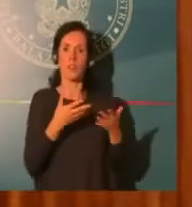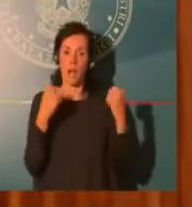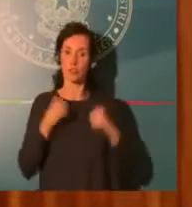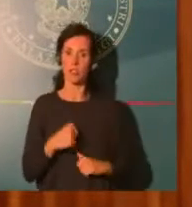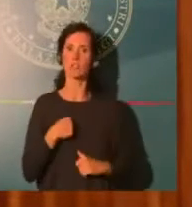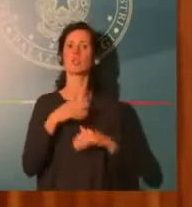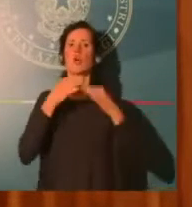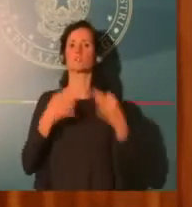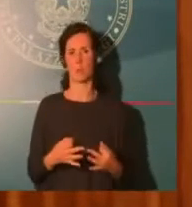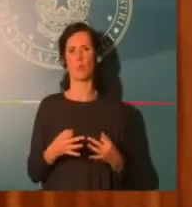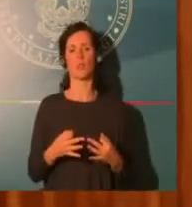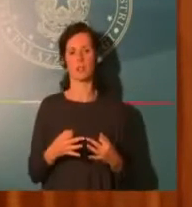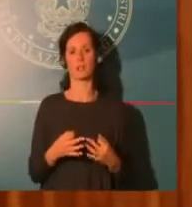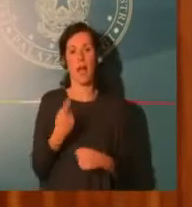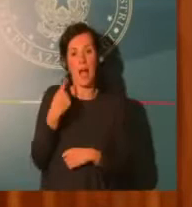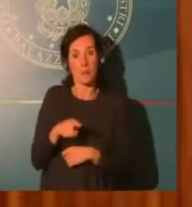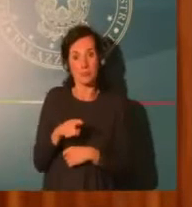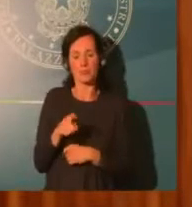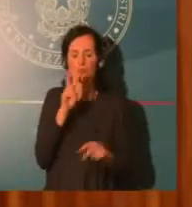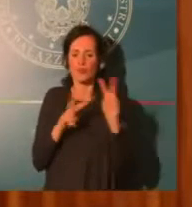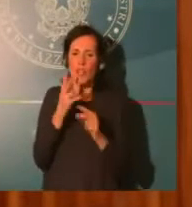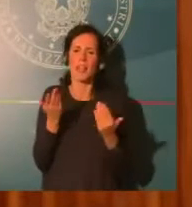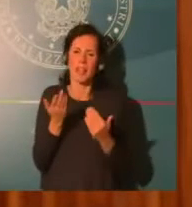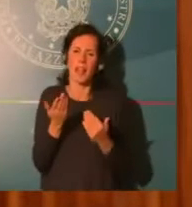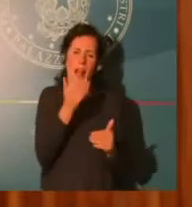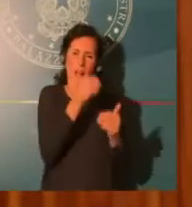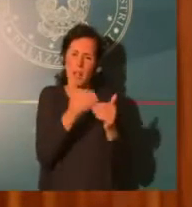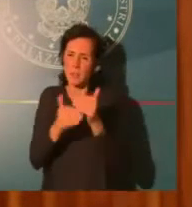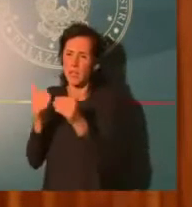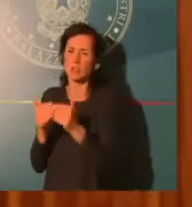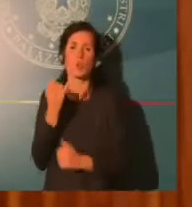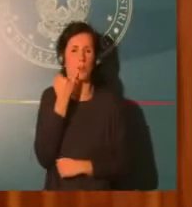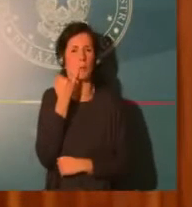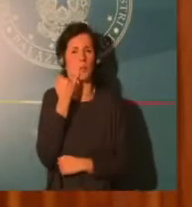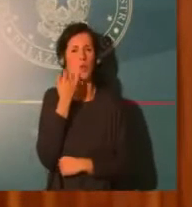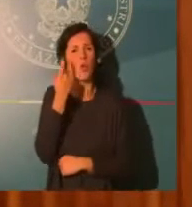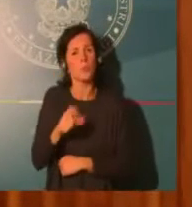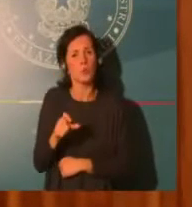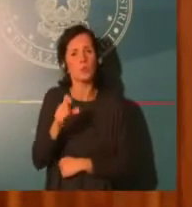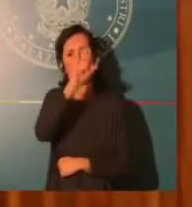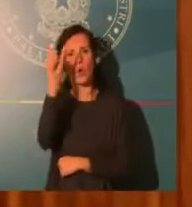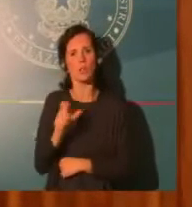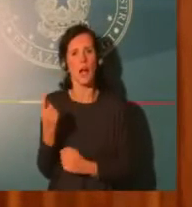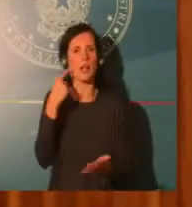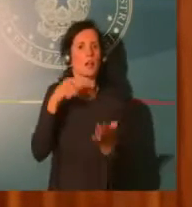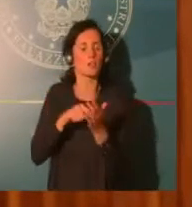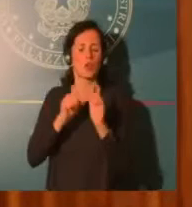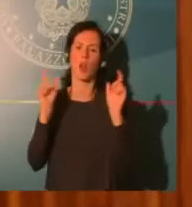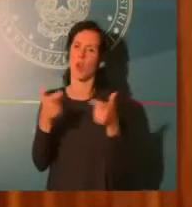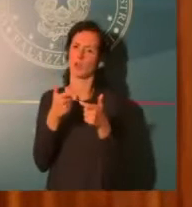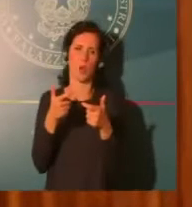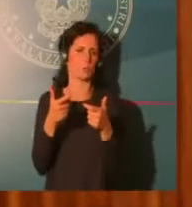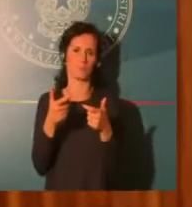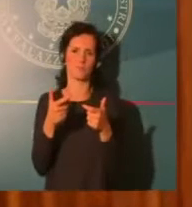il nostro Paese in un lockdown, che sarebbe intollerabile. Non possiamo arrivare a quel momento. Però